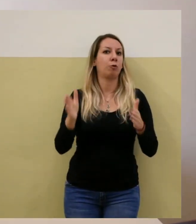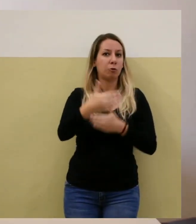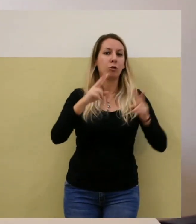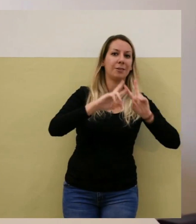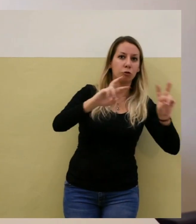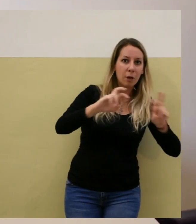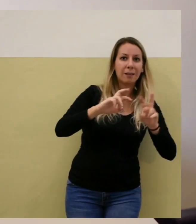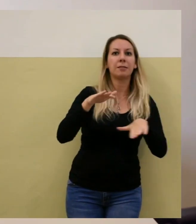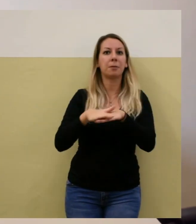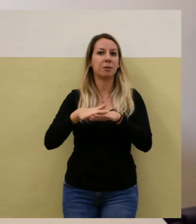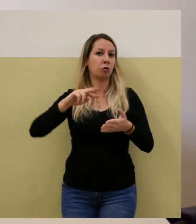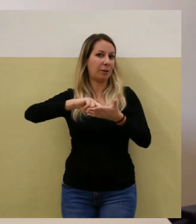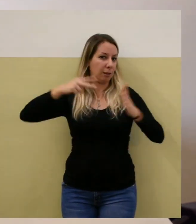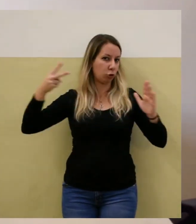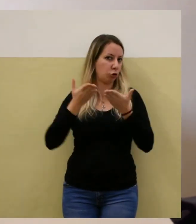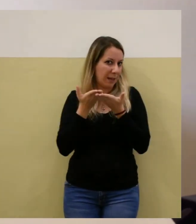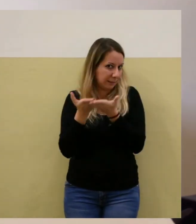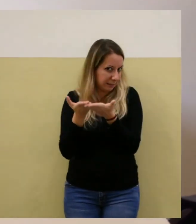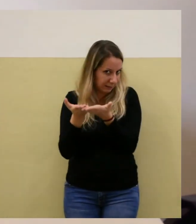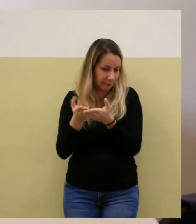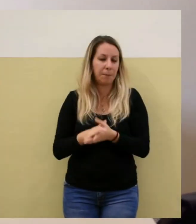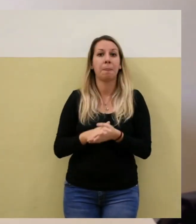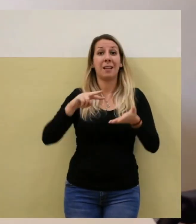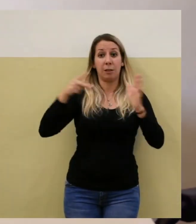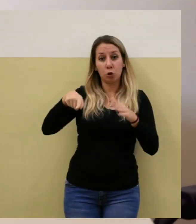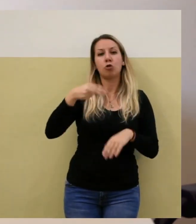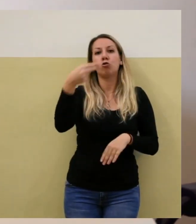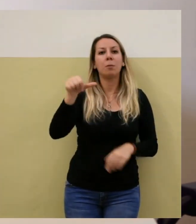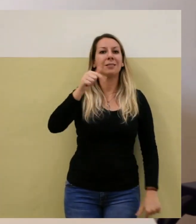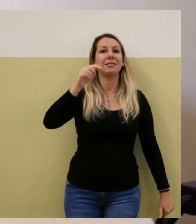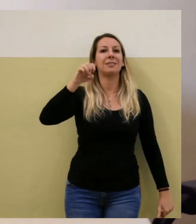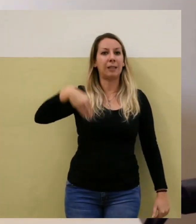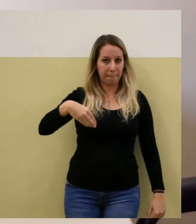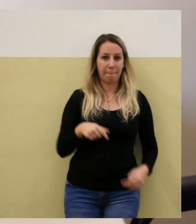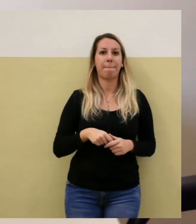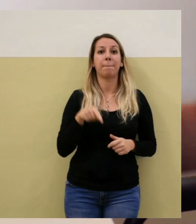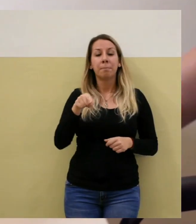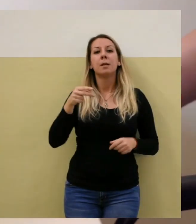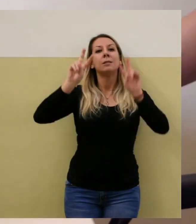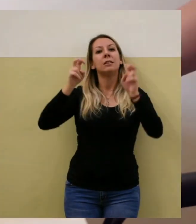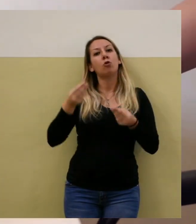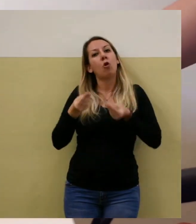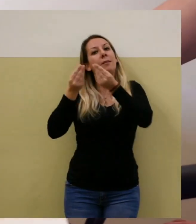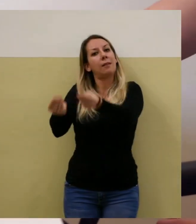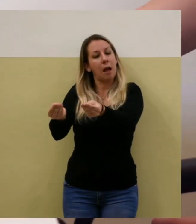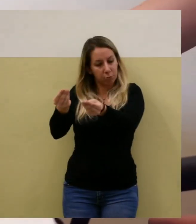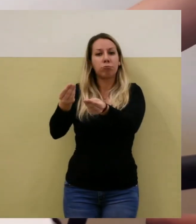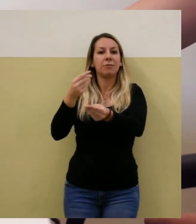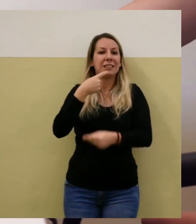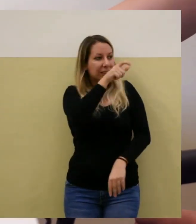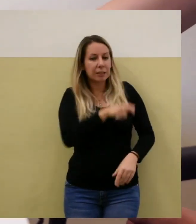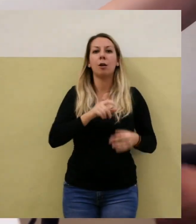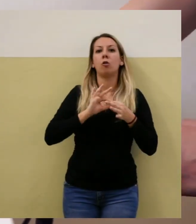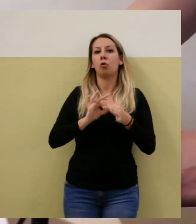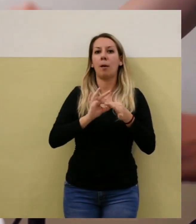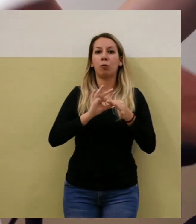sperimentazione Di nuove tecnologie assistive per le STEM dedicate a un nostro collaboratore deceduto nel 2012